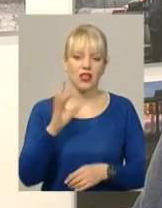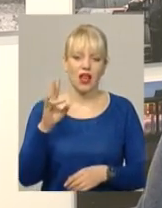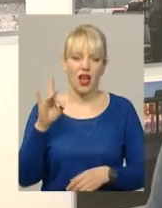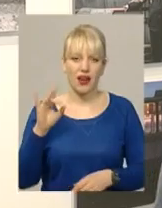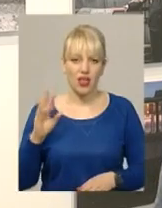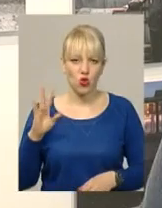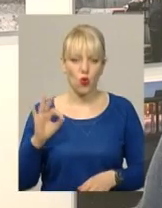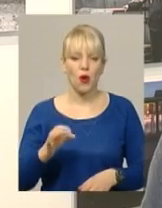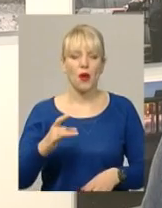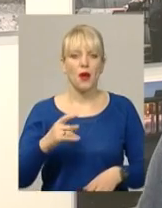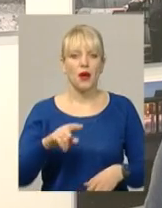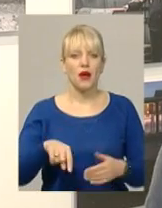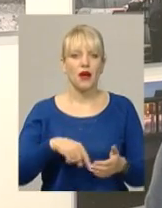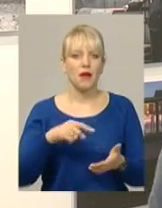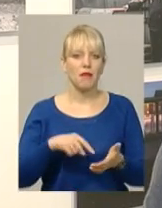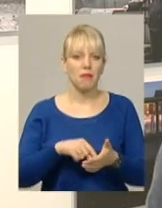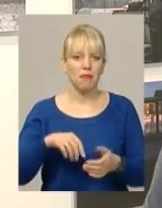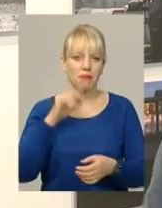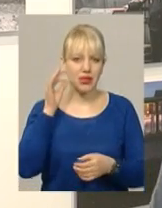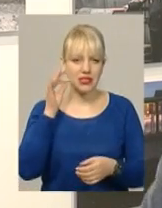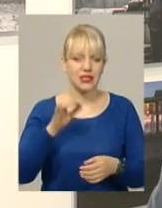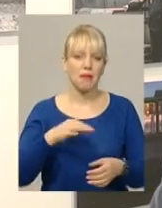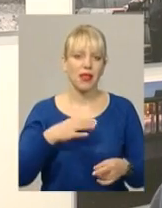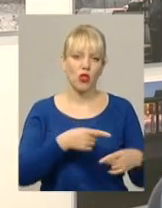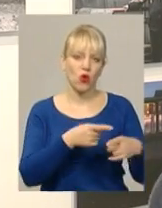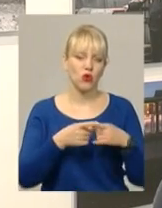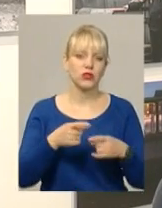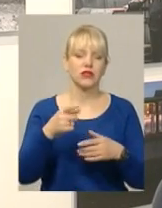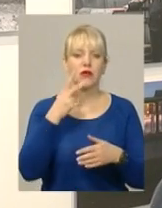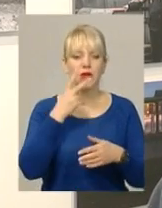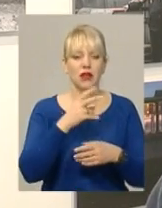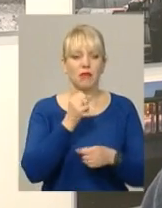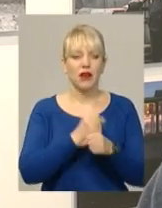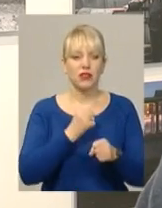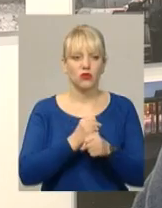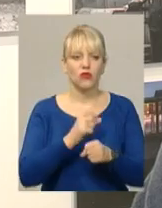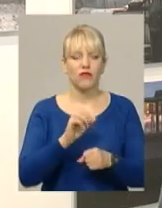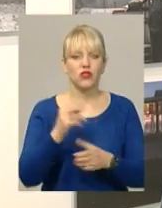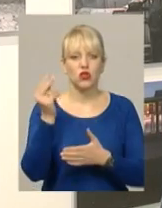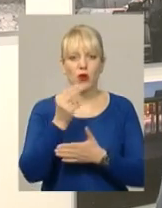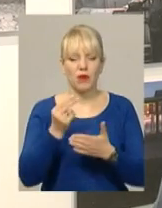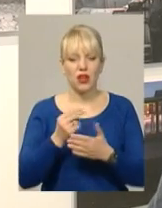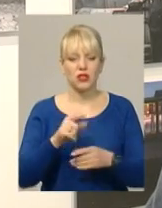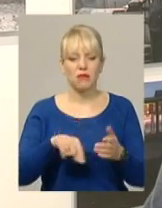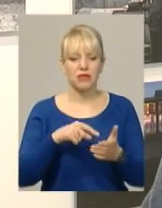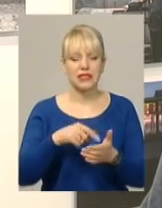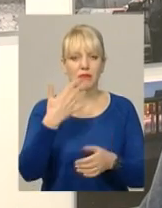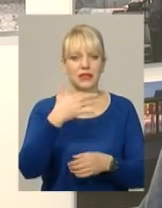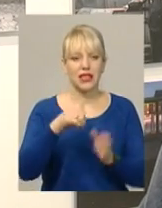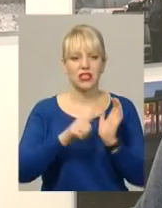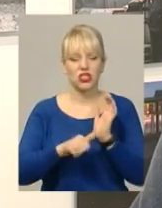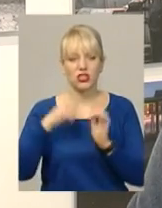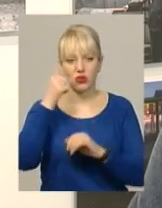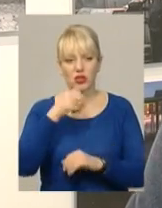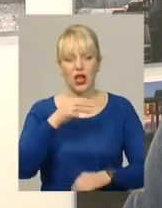Мінська, Білорусь. Він працював з зображеннями міста 50-х, 80-х років. Маріуш Форецький з